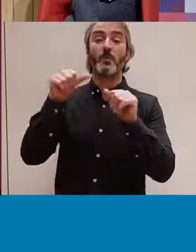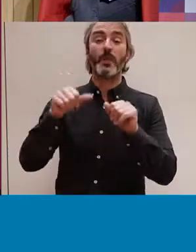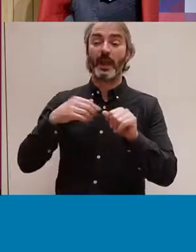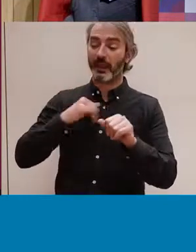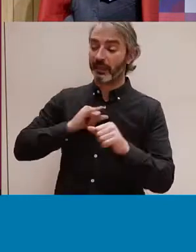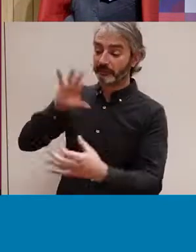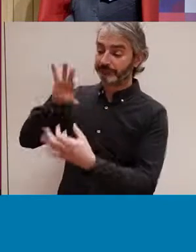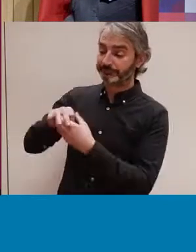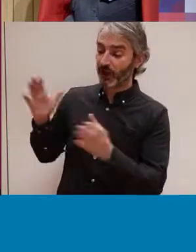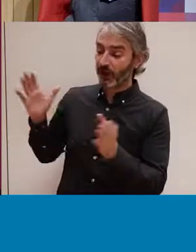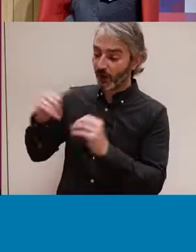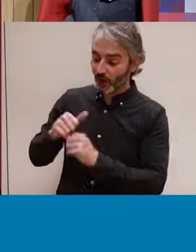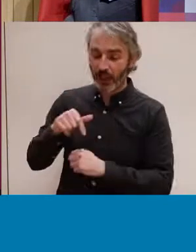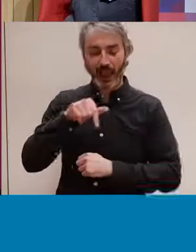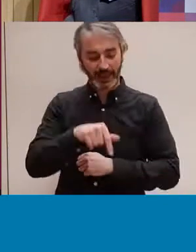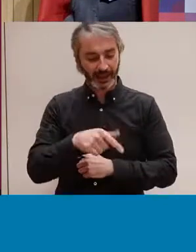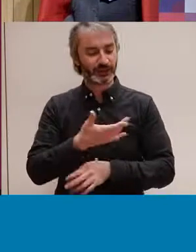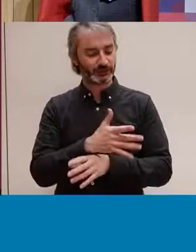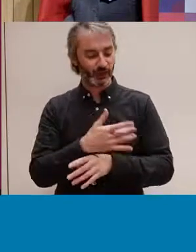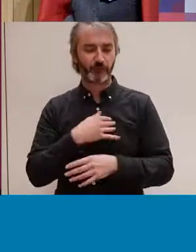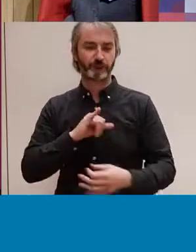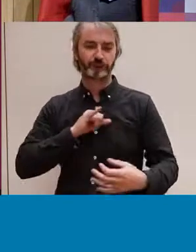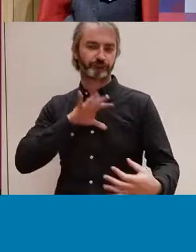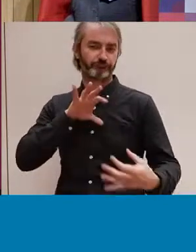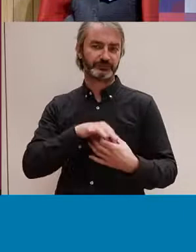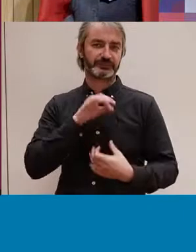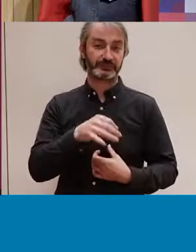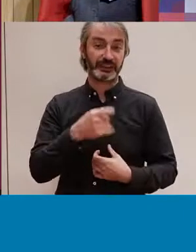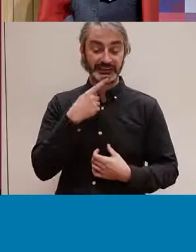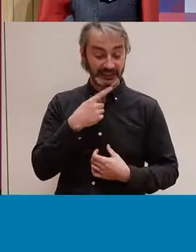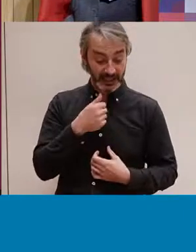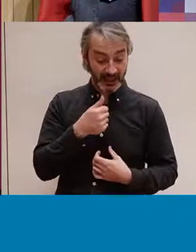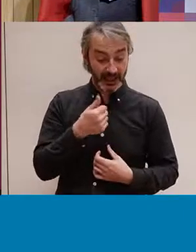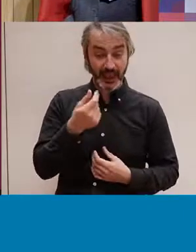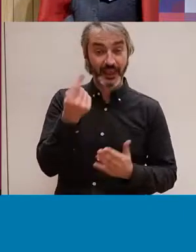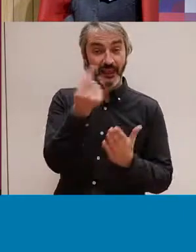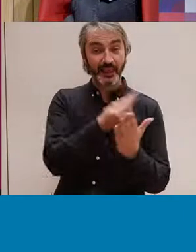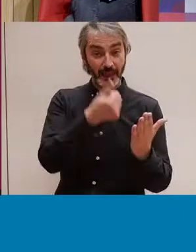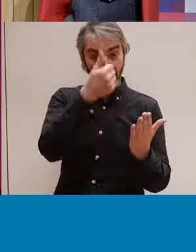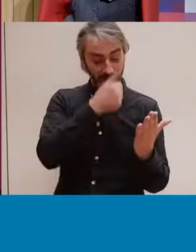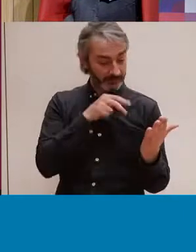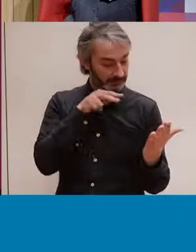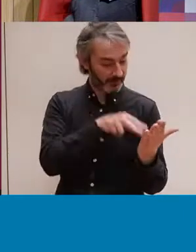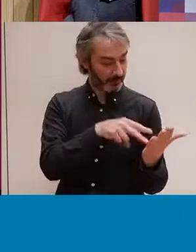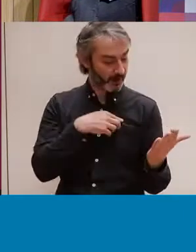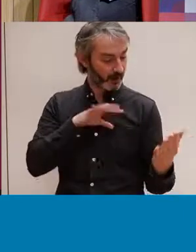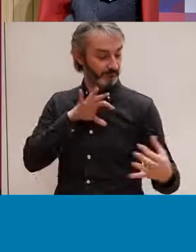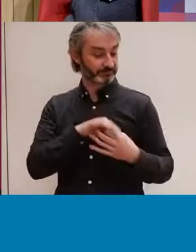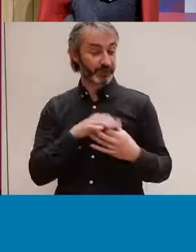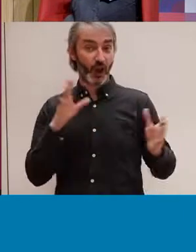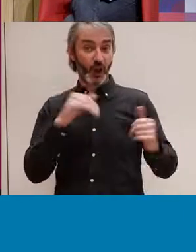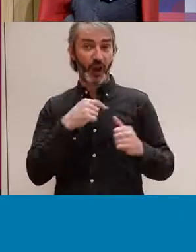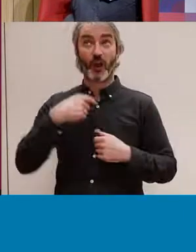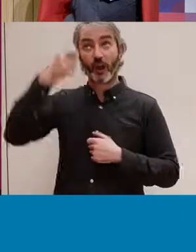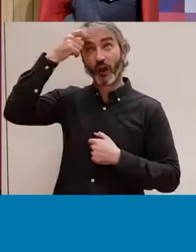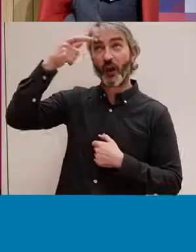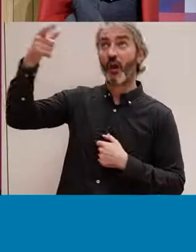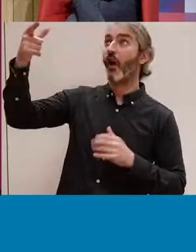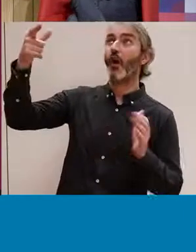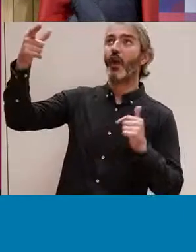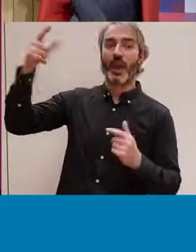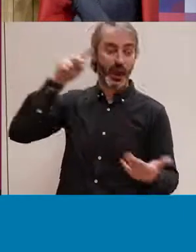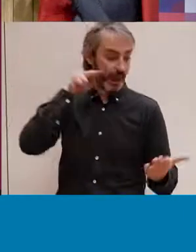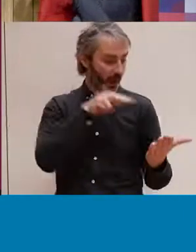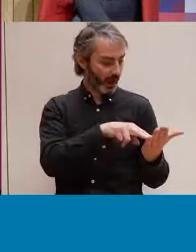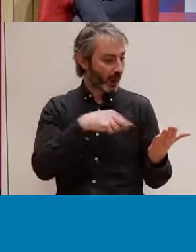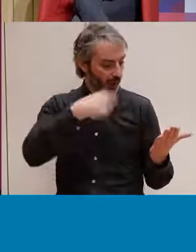espai on sí que tu t'hi reflecteixis, Si no tenim imatges que nosaltres podem viure la sexualitat és molt difícil que ens hi puguem imaginar, Que puguem ser